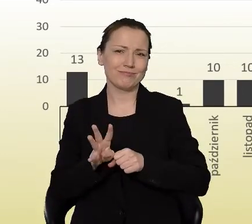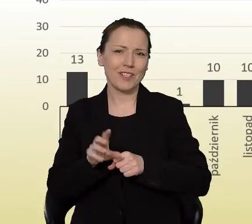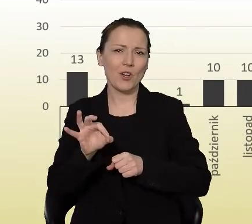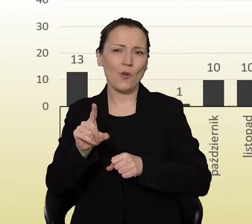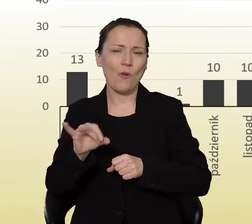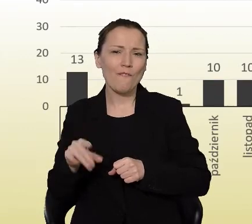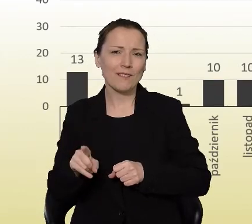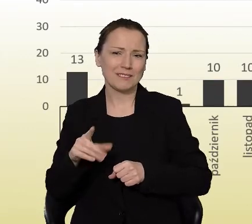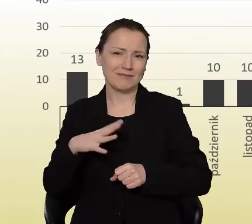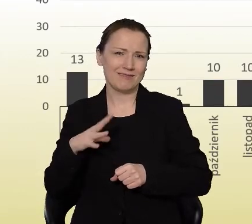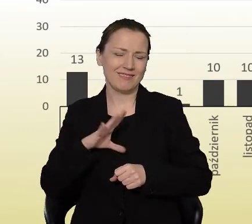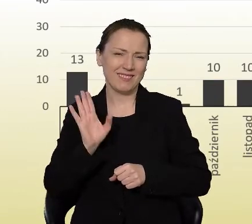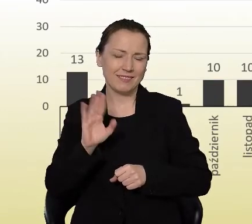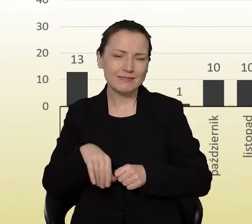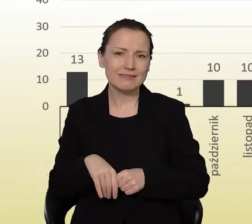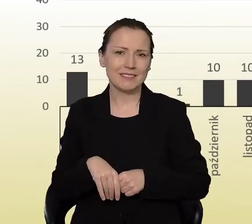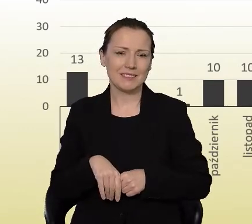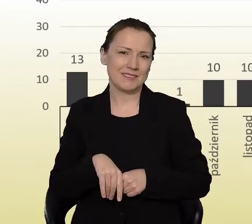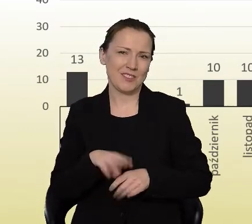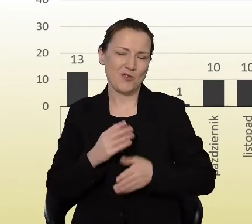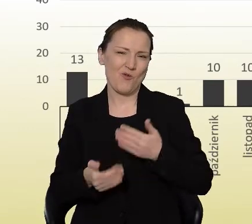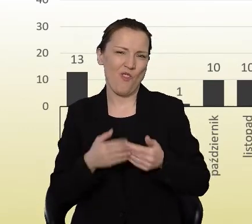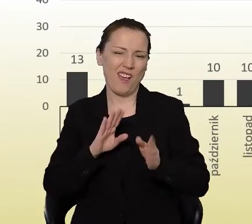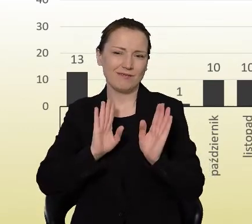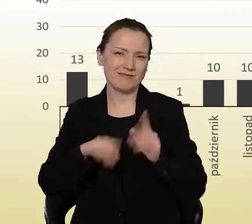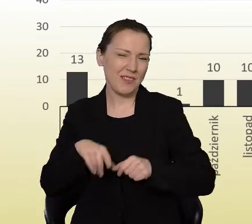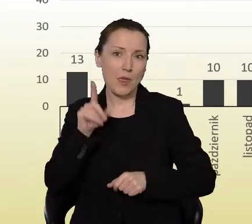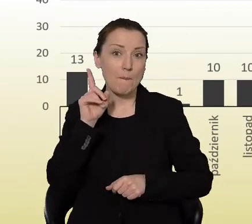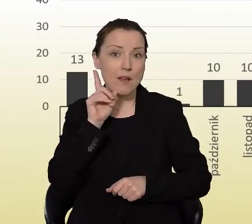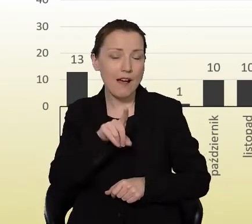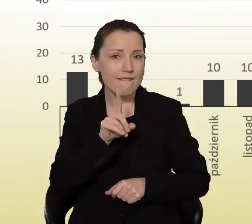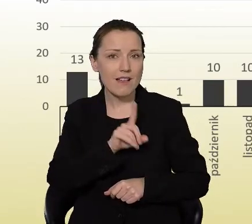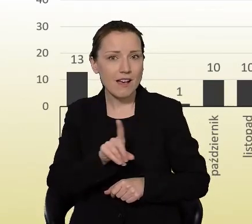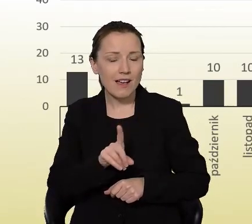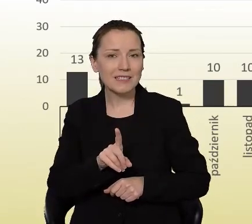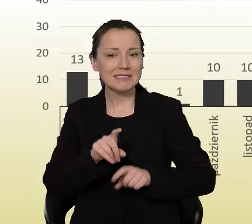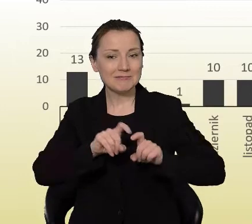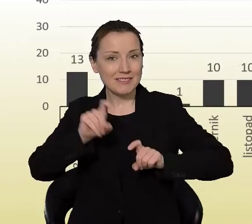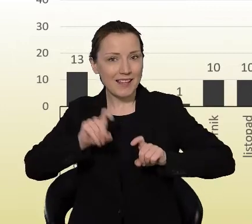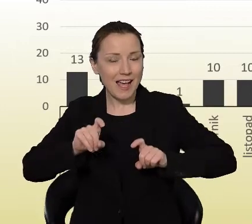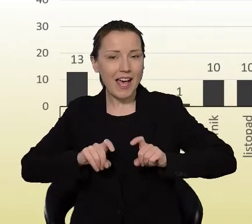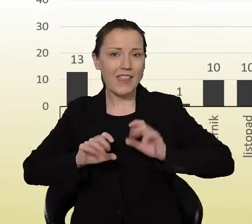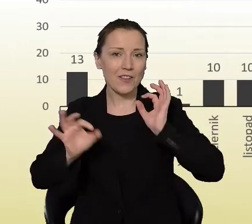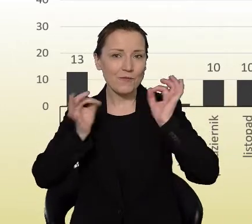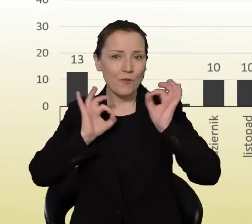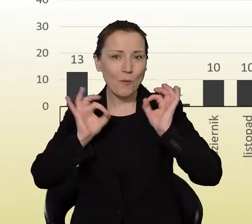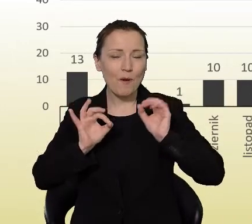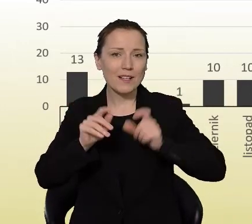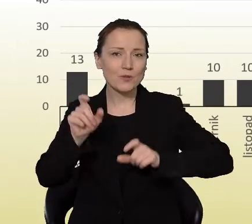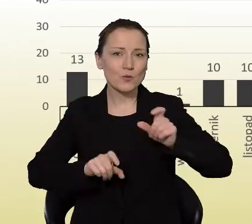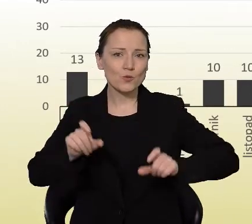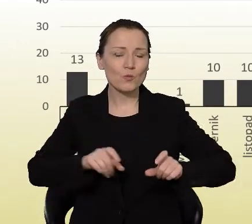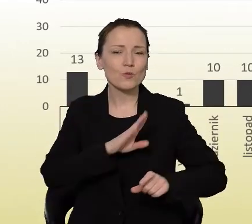a jej skutki można uznać za banalne. To nieprawda, te dane dotyczące zgonów, tutaj pokazane